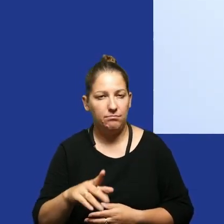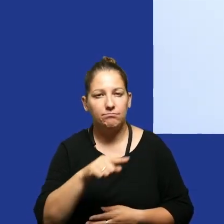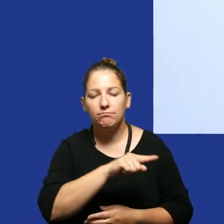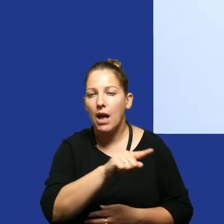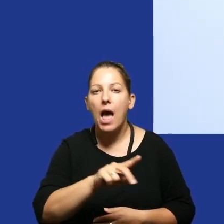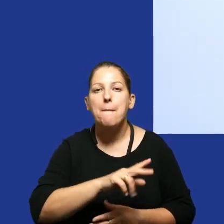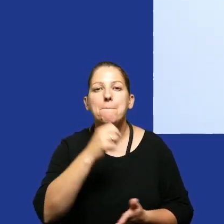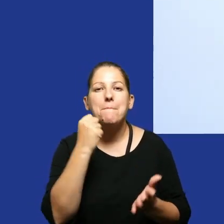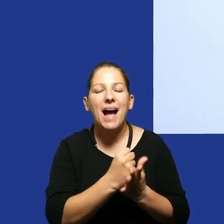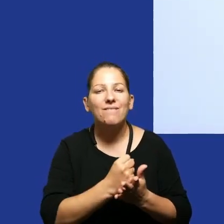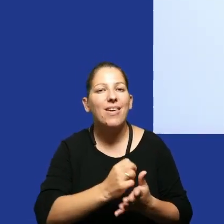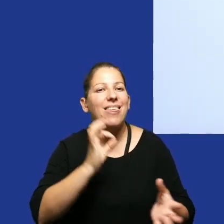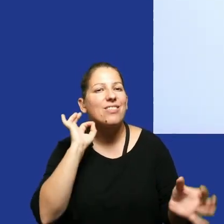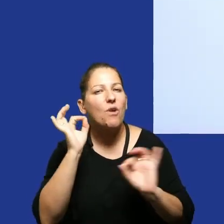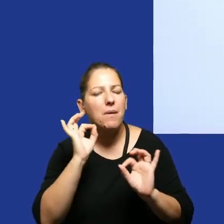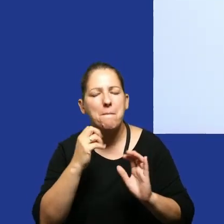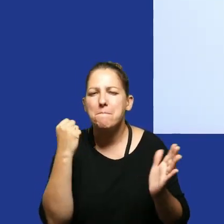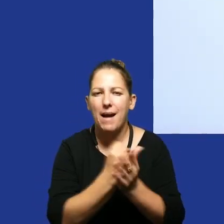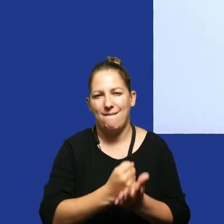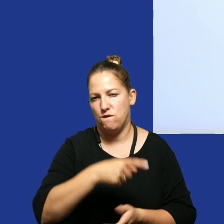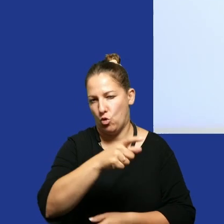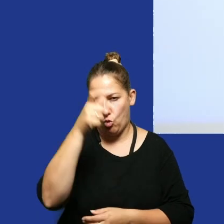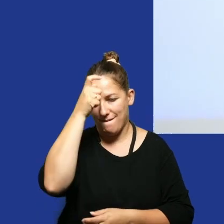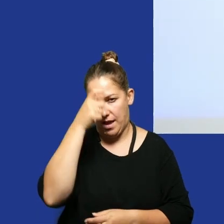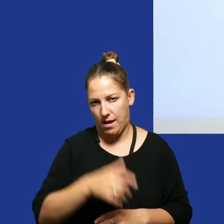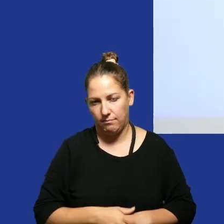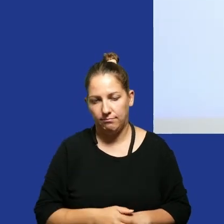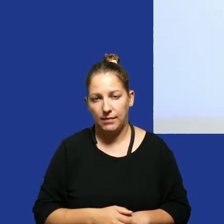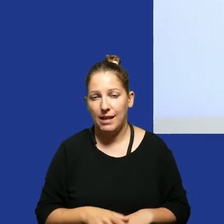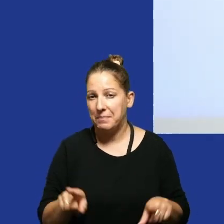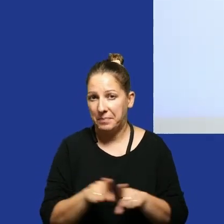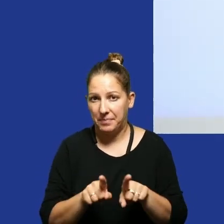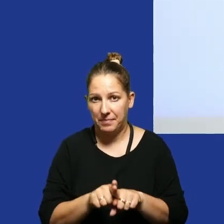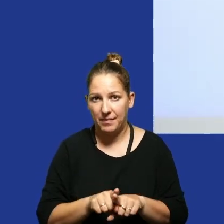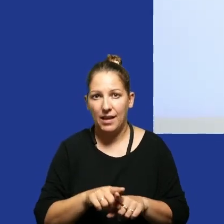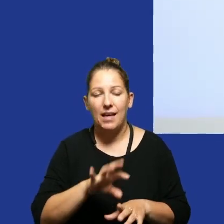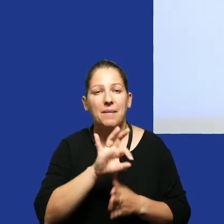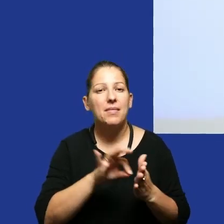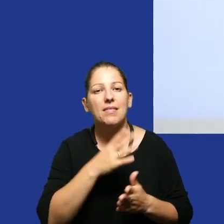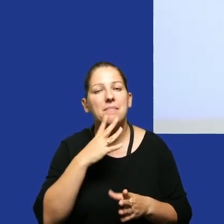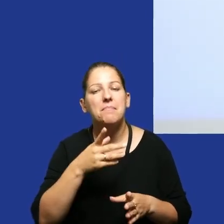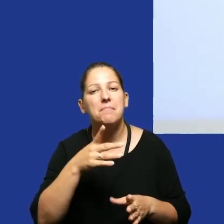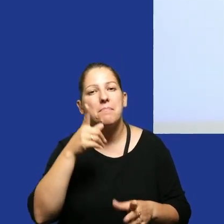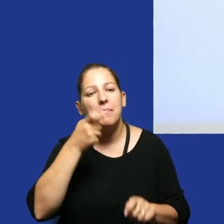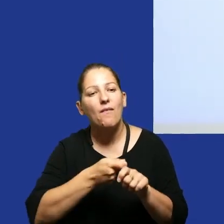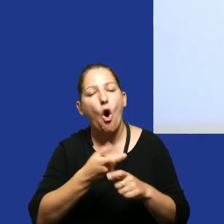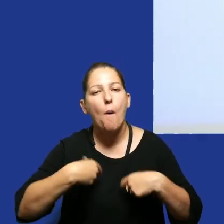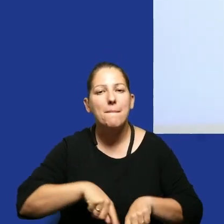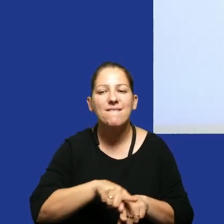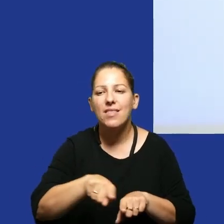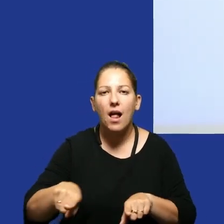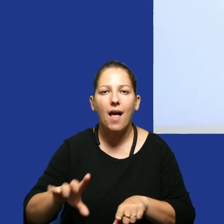prawo do informacji jest prawem człowieka i tak samo jak gmina nie ma pretensji do obywatelek i